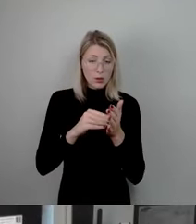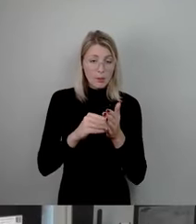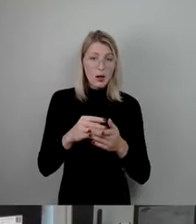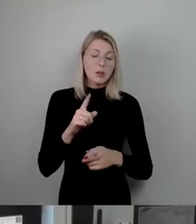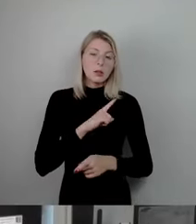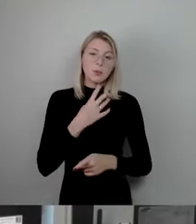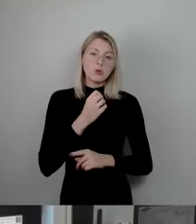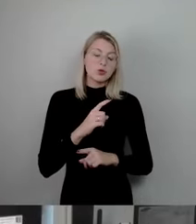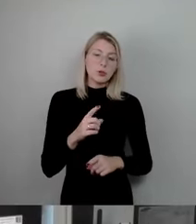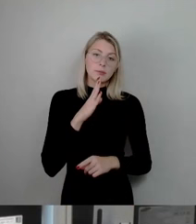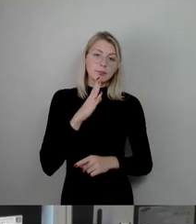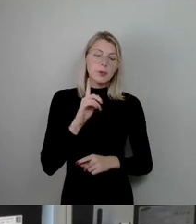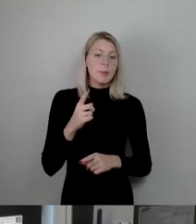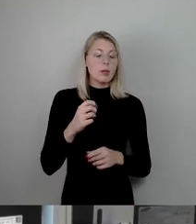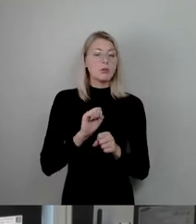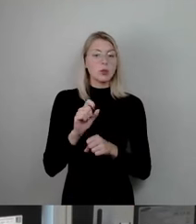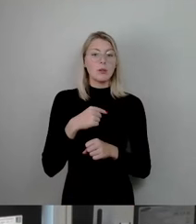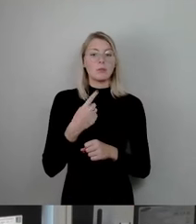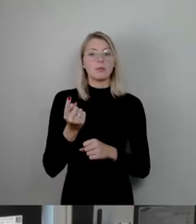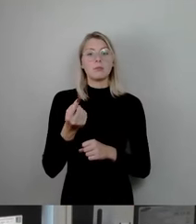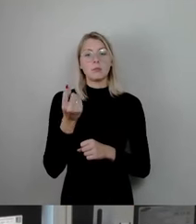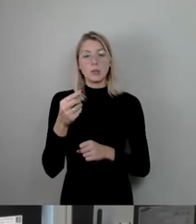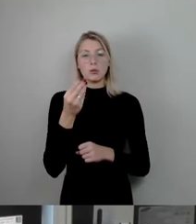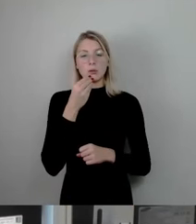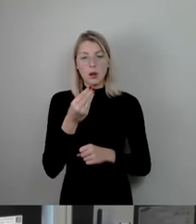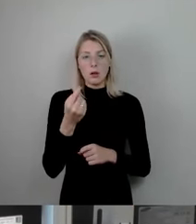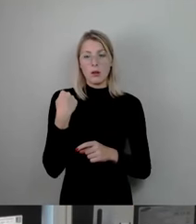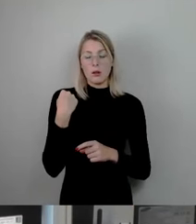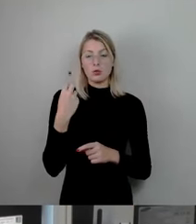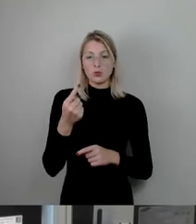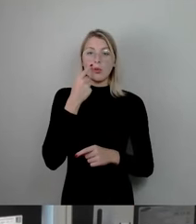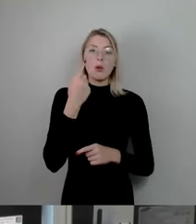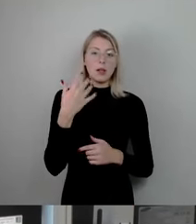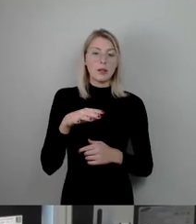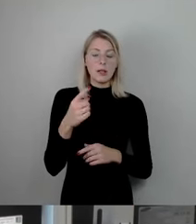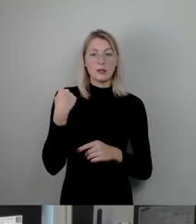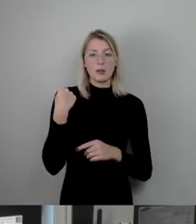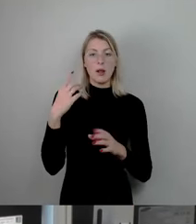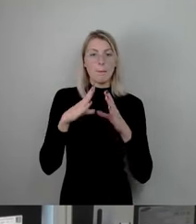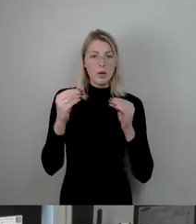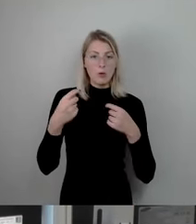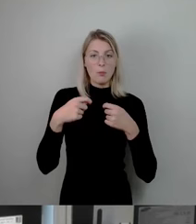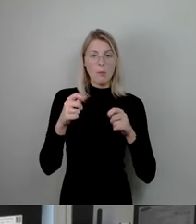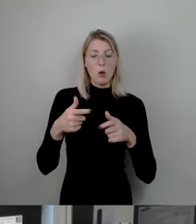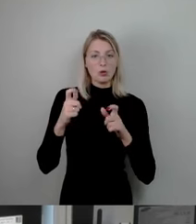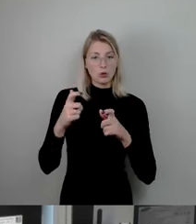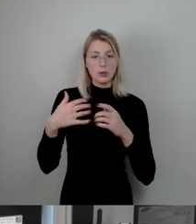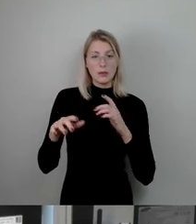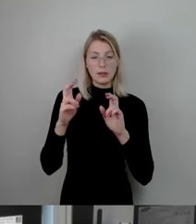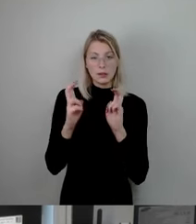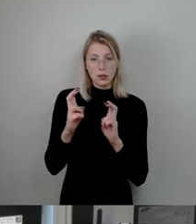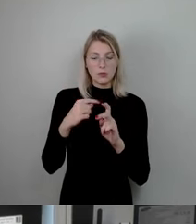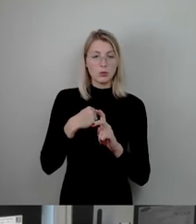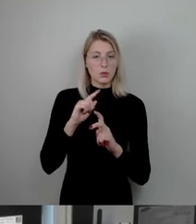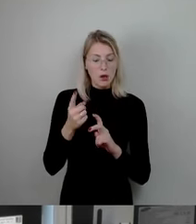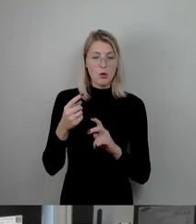zufällig diese Woche, am Mittwoch war noch eine Sondersitzung vom Bauausschuss, vertretungsweise dort, weil meine Kollegin nicht